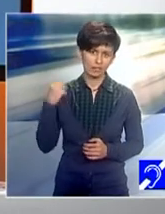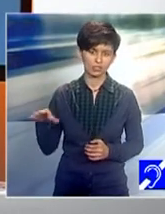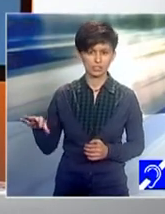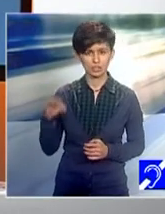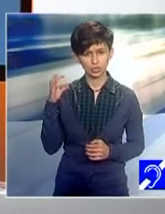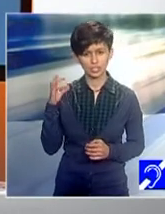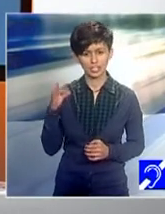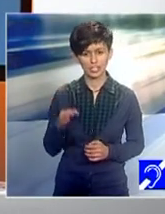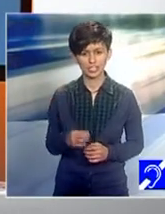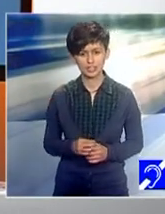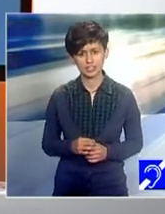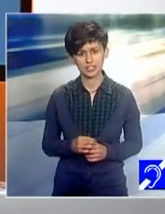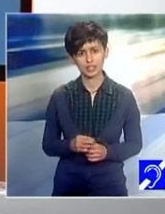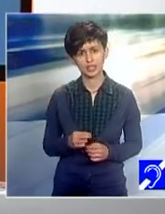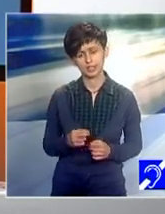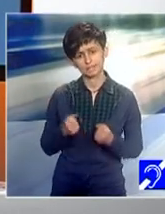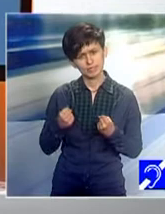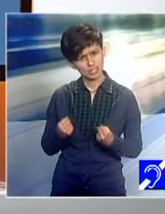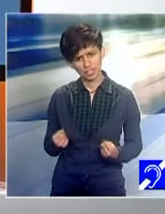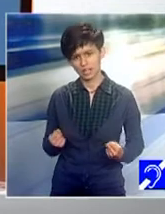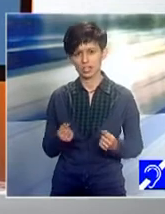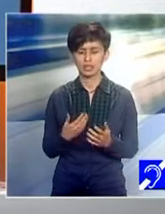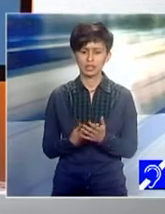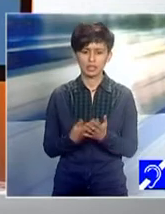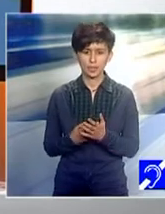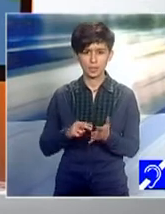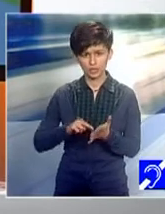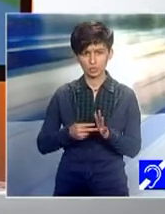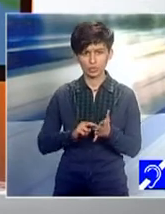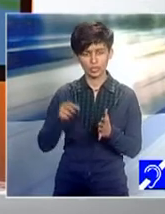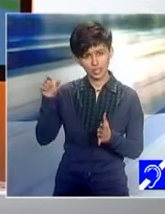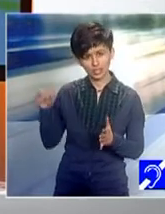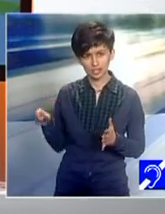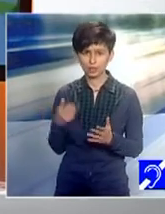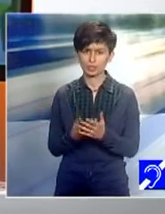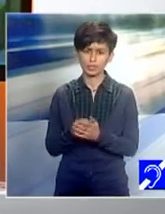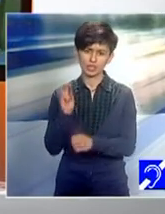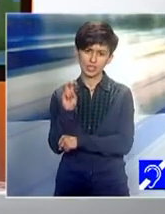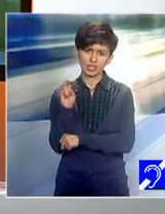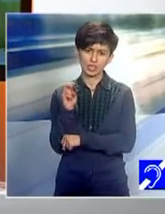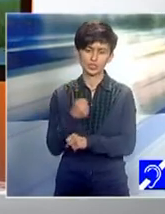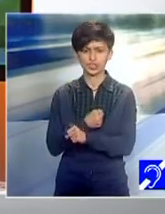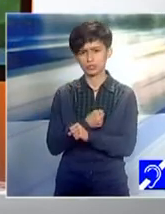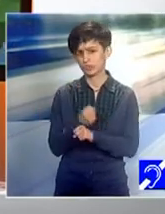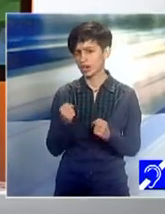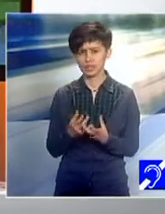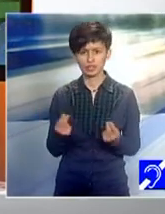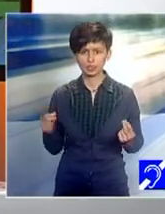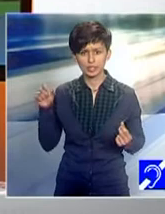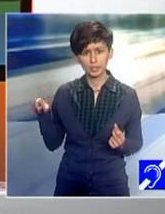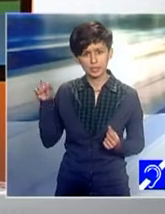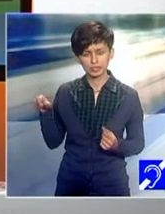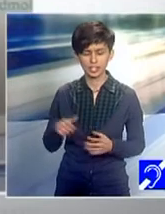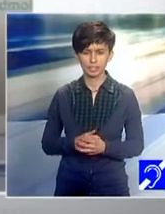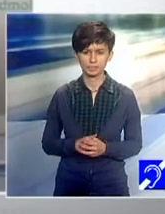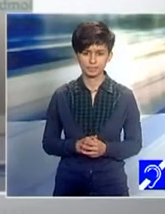grea pentru organizatori, pentru că s-au înscris foarte mulți candidați, peste